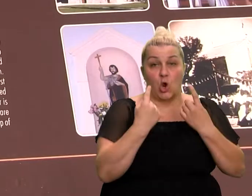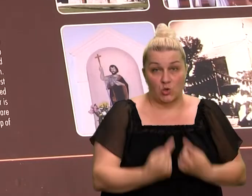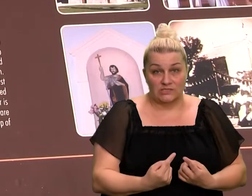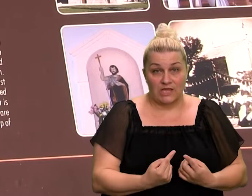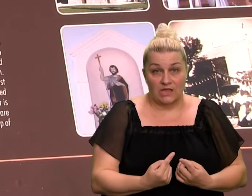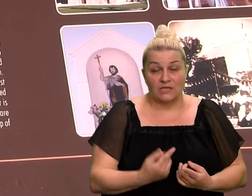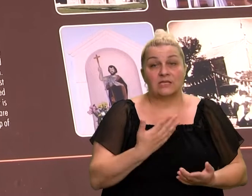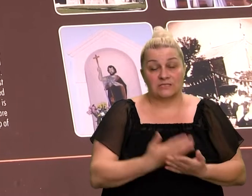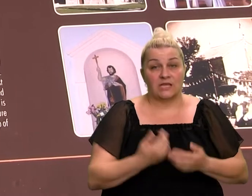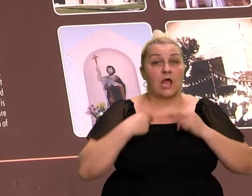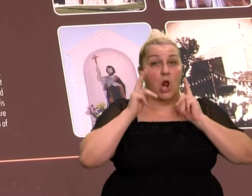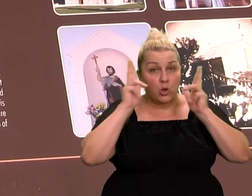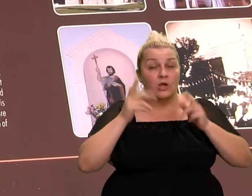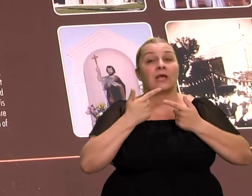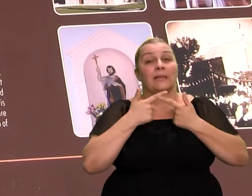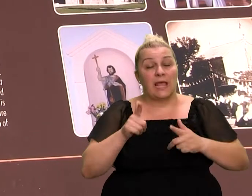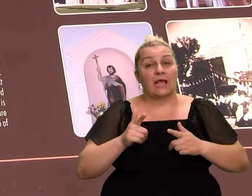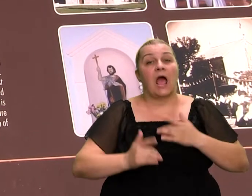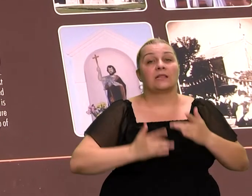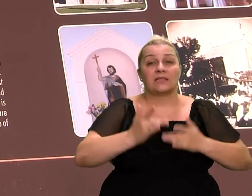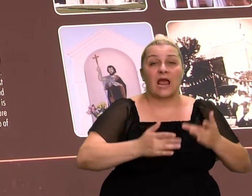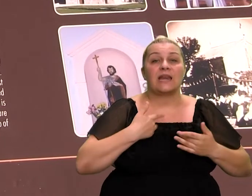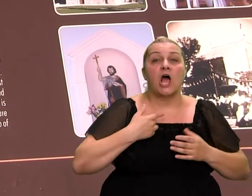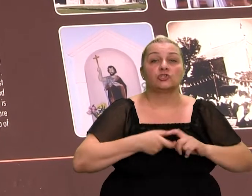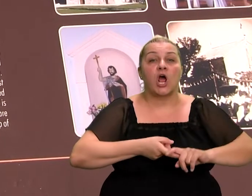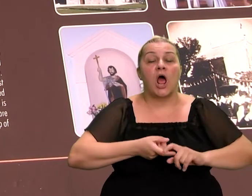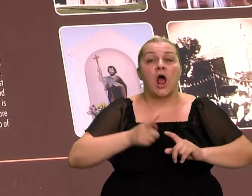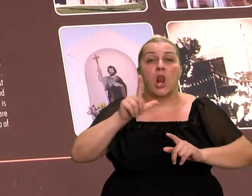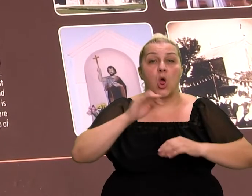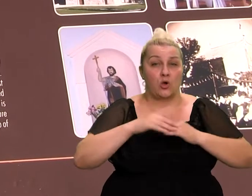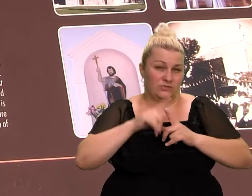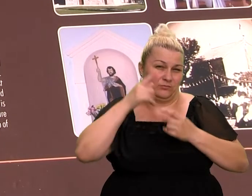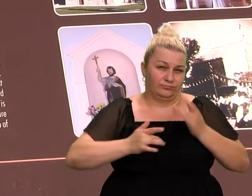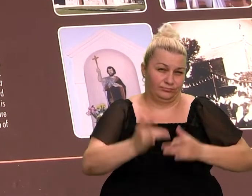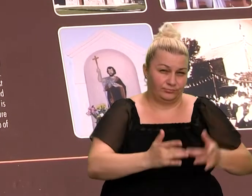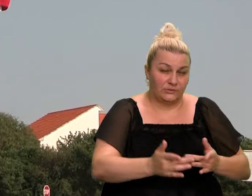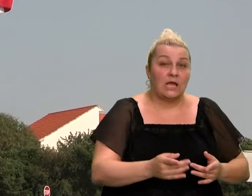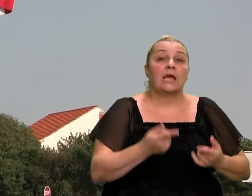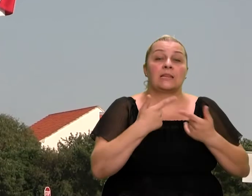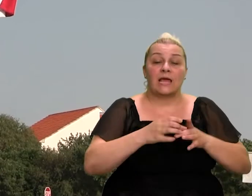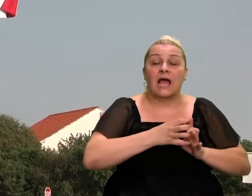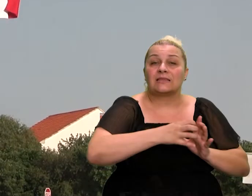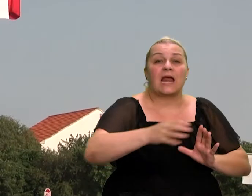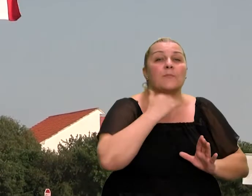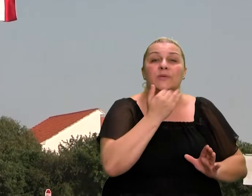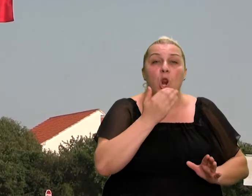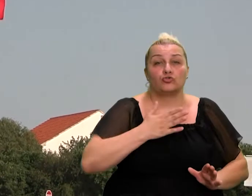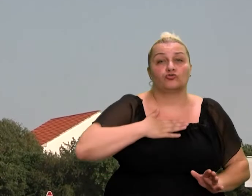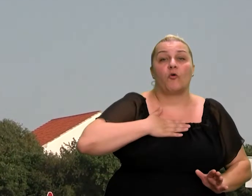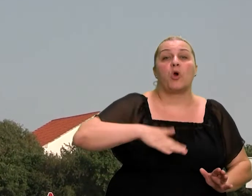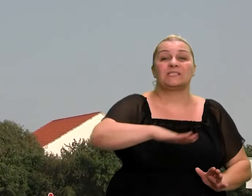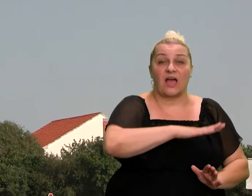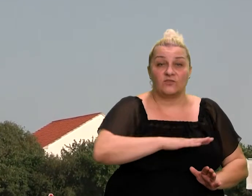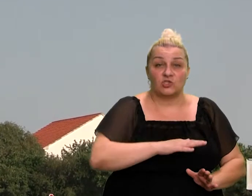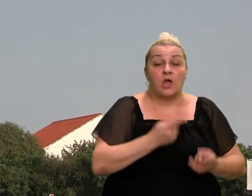slobodno ukliknemo. Neka traje loza naša. Neka traje sve dobro u zavičaju našem, a posebno ti i tvoje